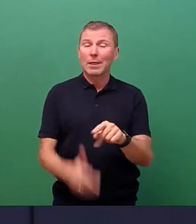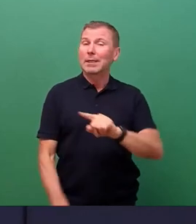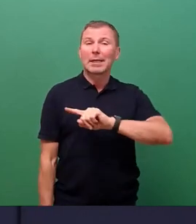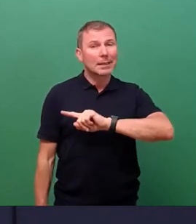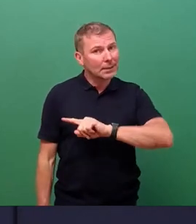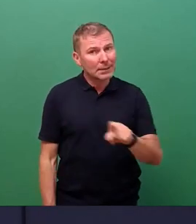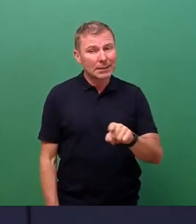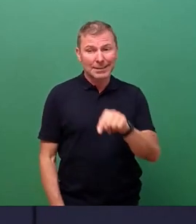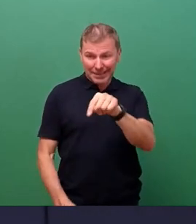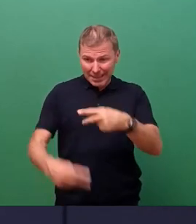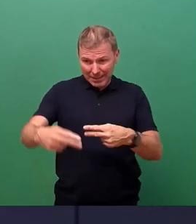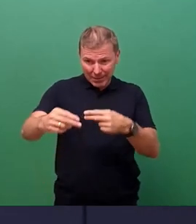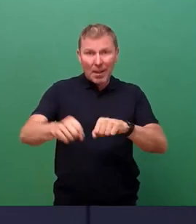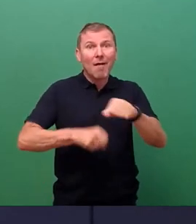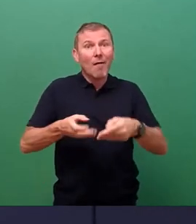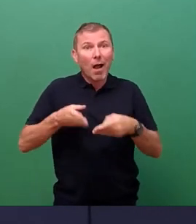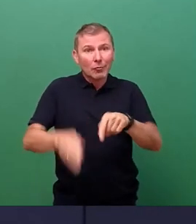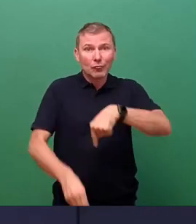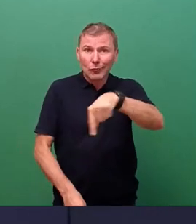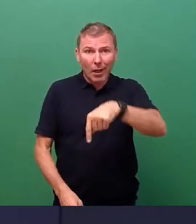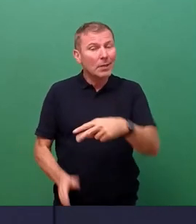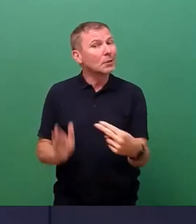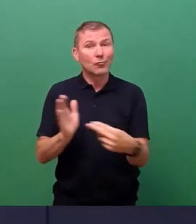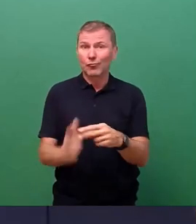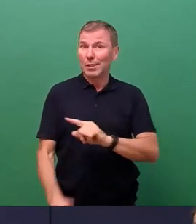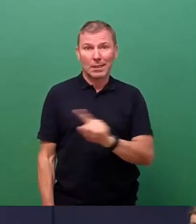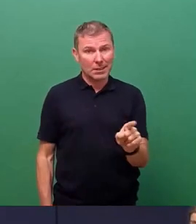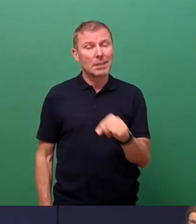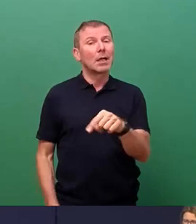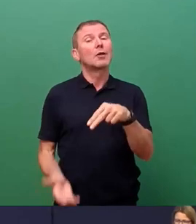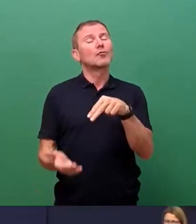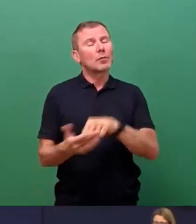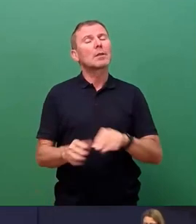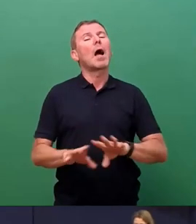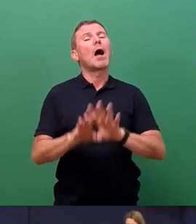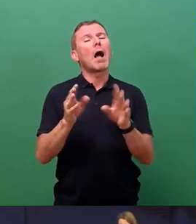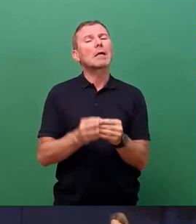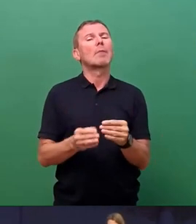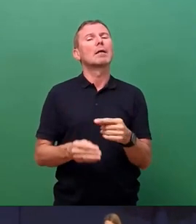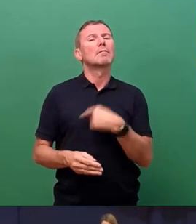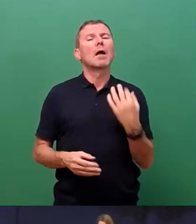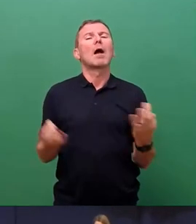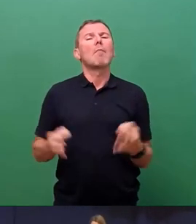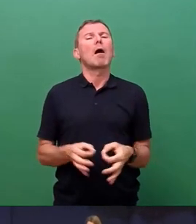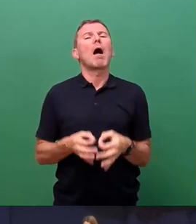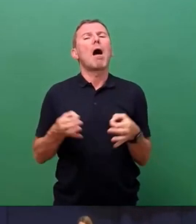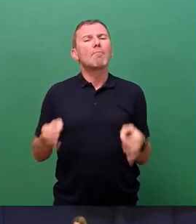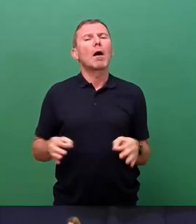Strecke eine Fahrradstraße werden sollte. Sondern da steht allgemein, dass wir hier Maßnahmen zur Verkehrssicherung